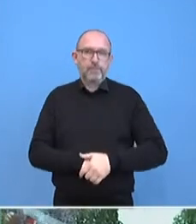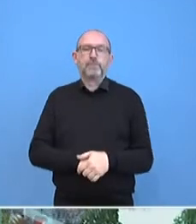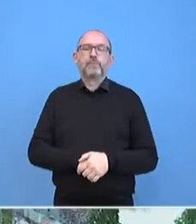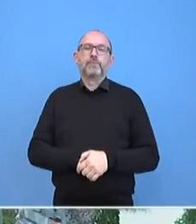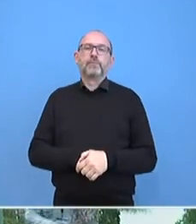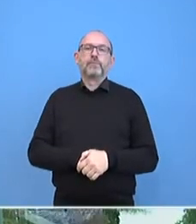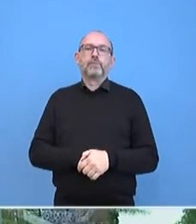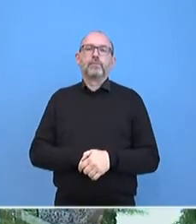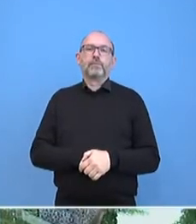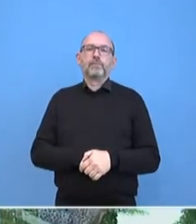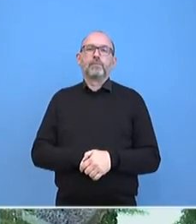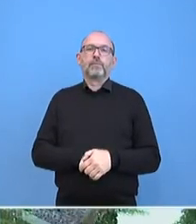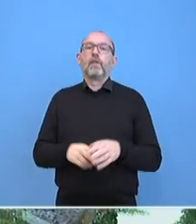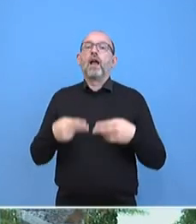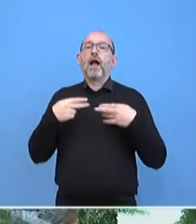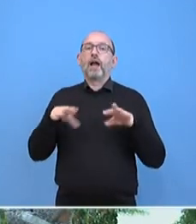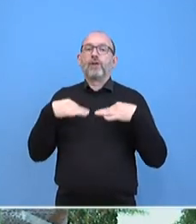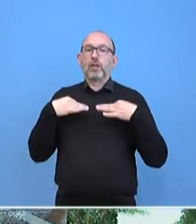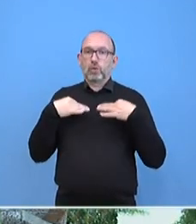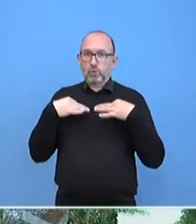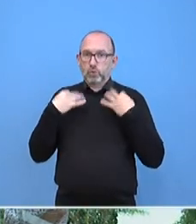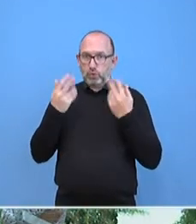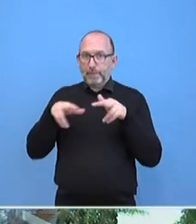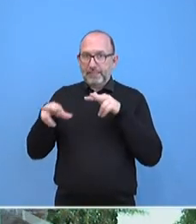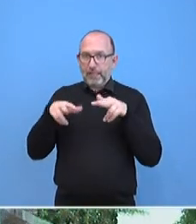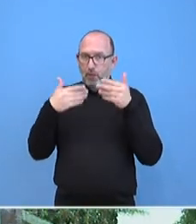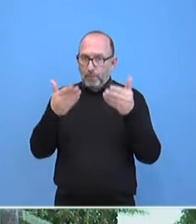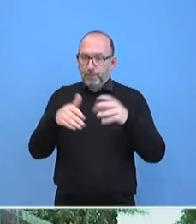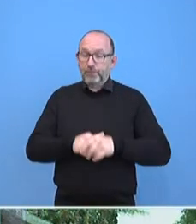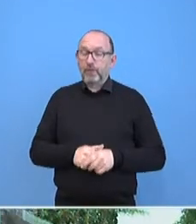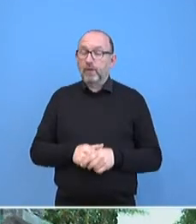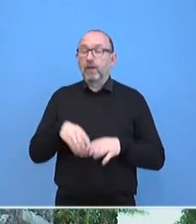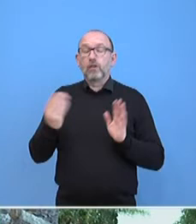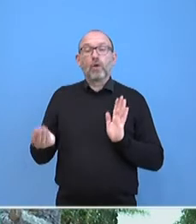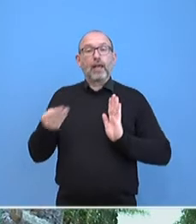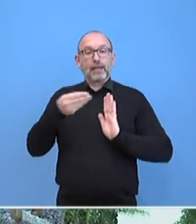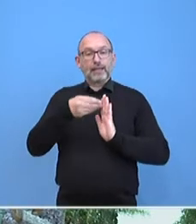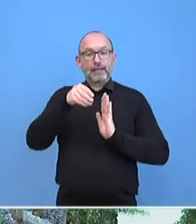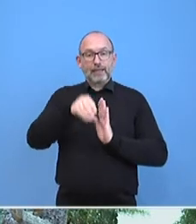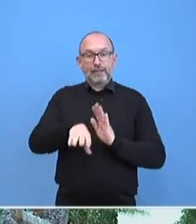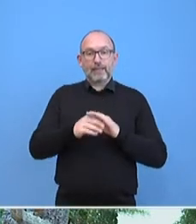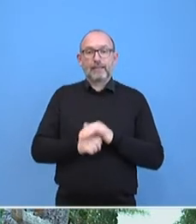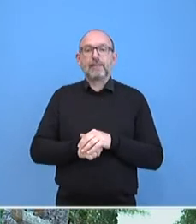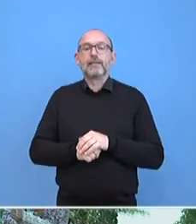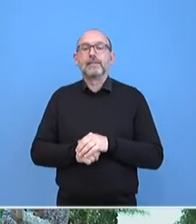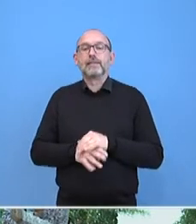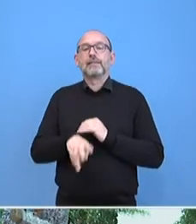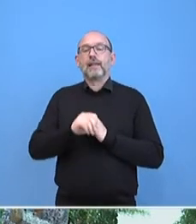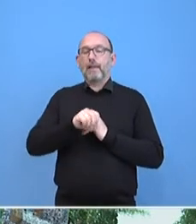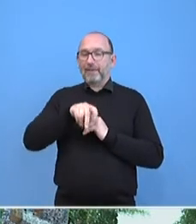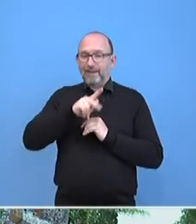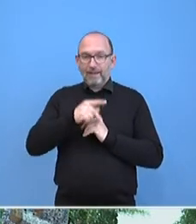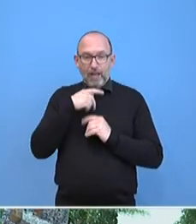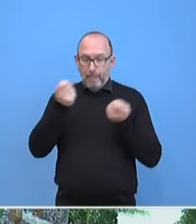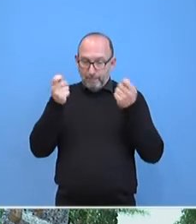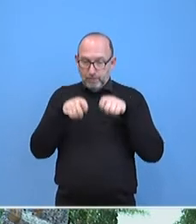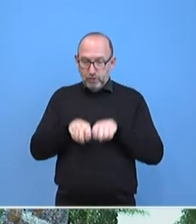Ja, ich kann das nur insoweit ergänzen, dass auf der Grundlage dieses MPK-Beschlusses die